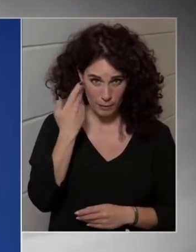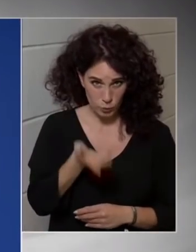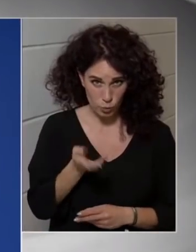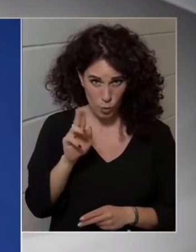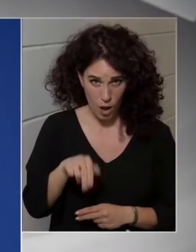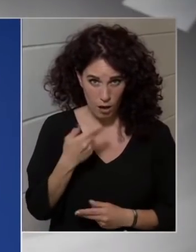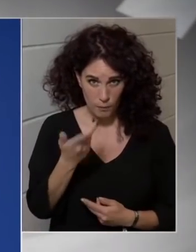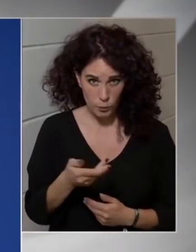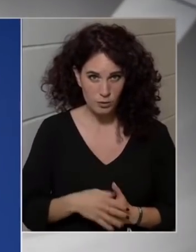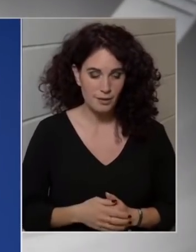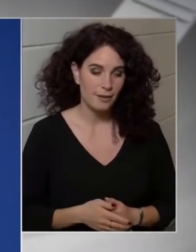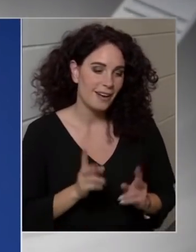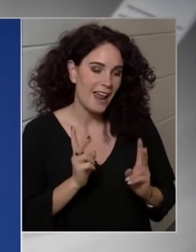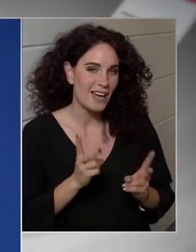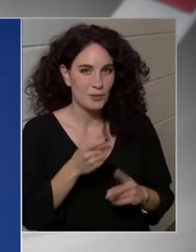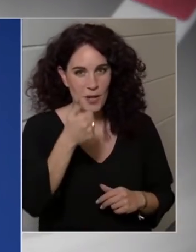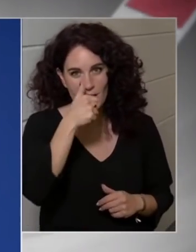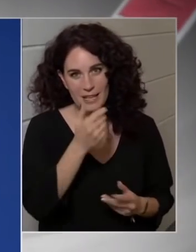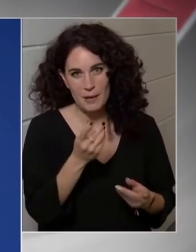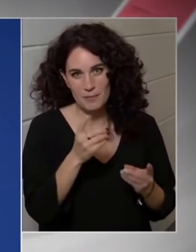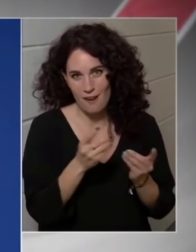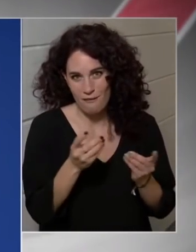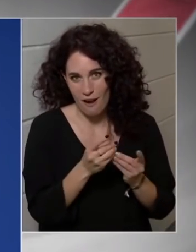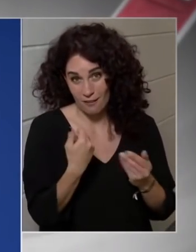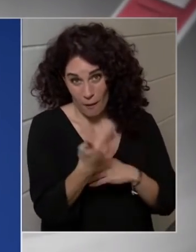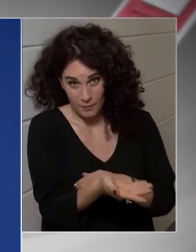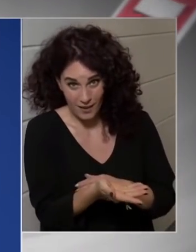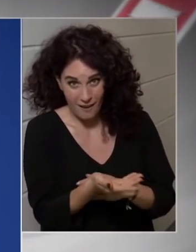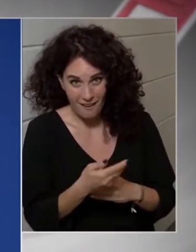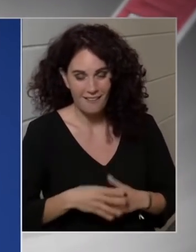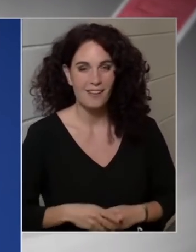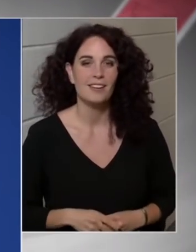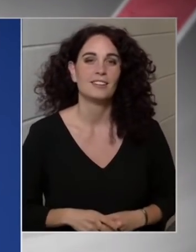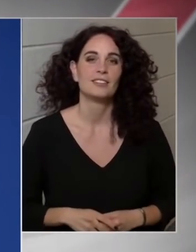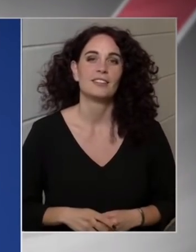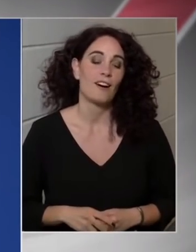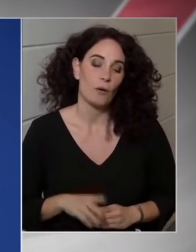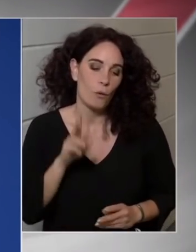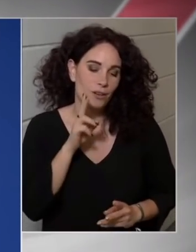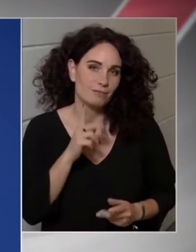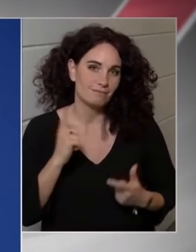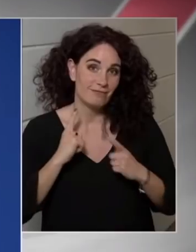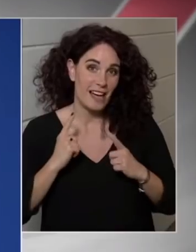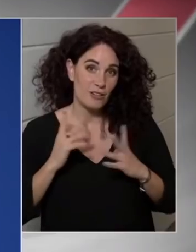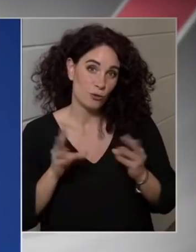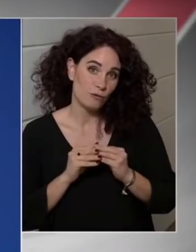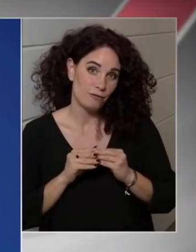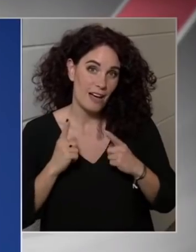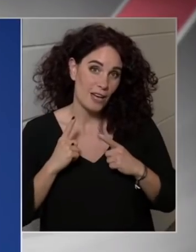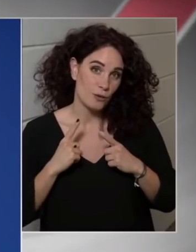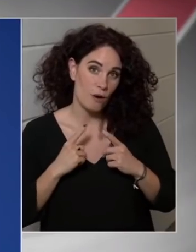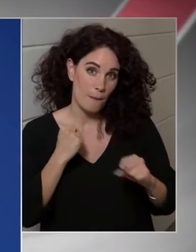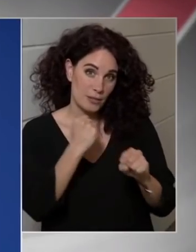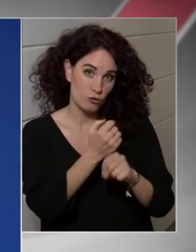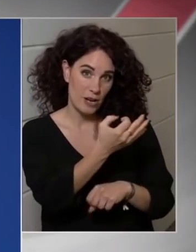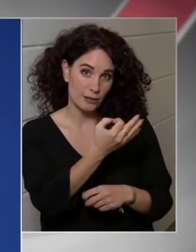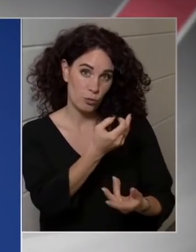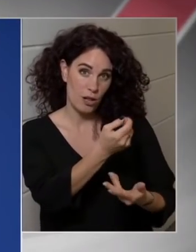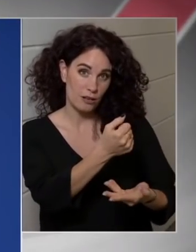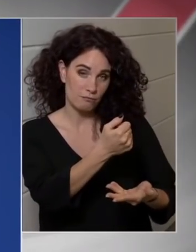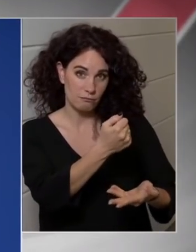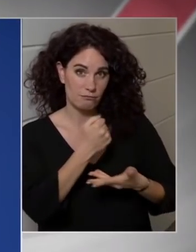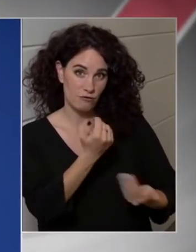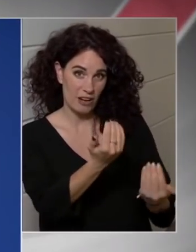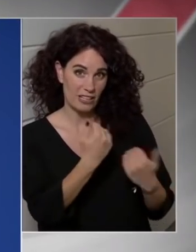Mi ilyet nem kaptunk. Lehet, hogy népszavak kapott, nálunk. Akkor együtt várjuk a bizottságtal a segítséget. Tehát nem tudnak ilyenről. Nem, nem.